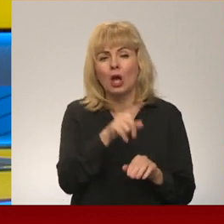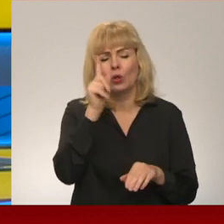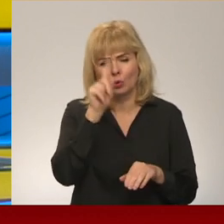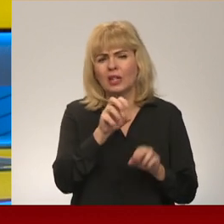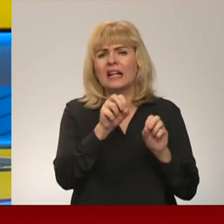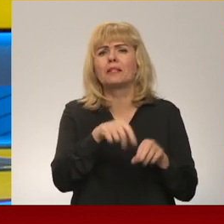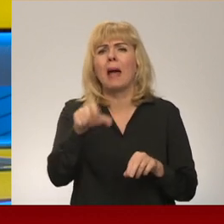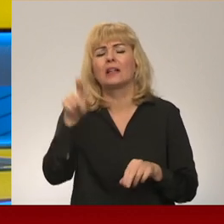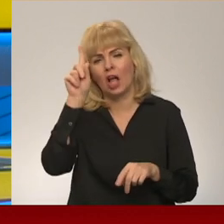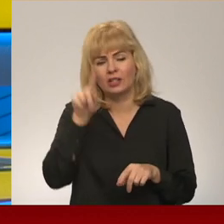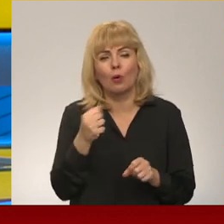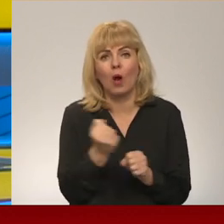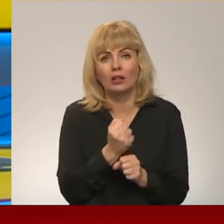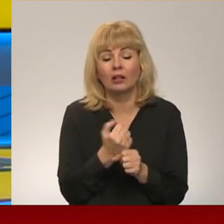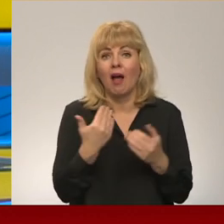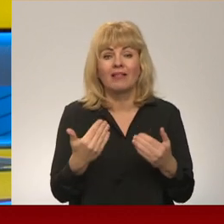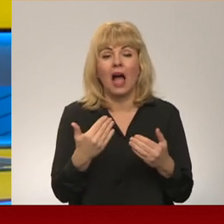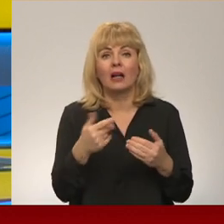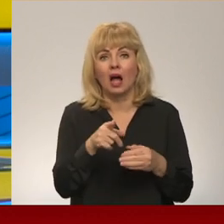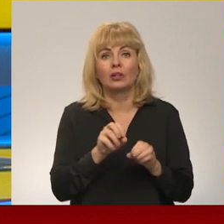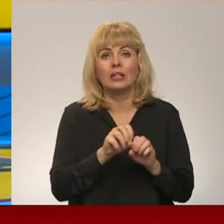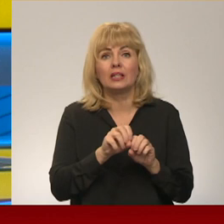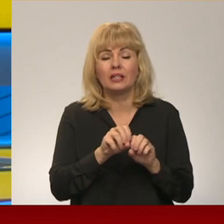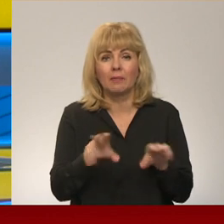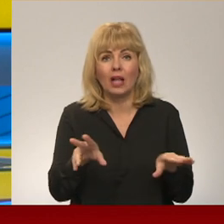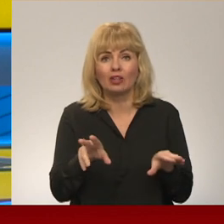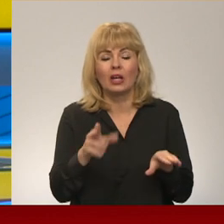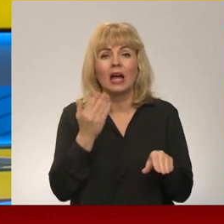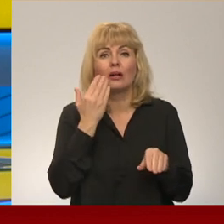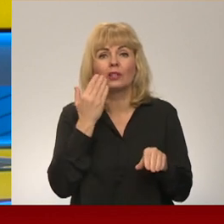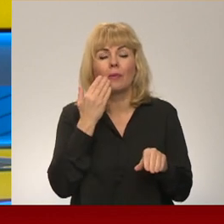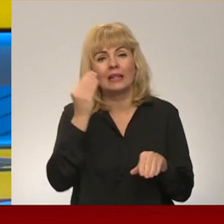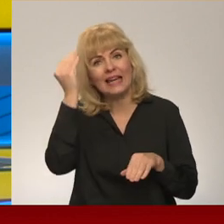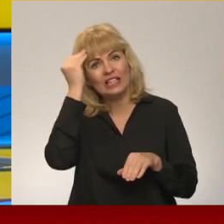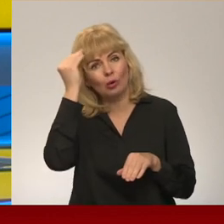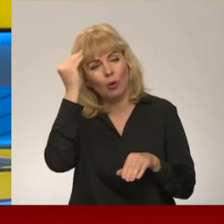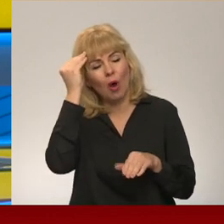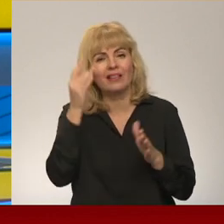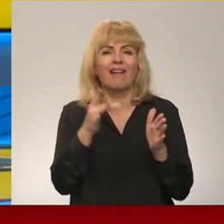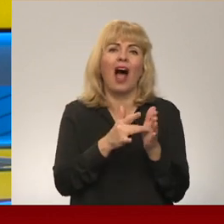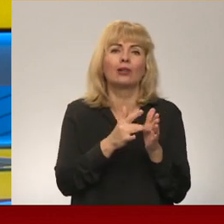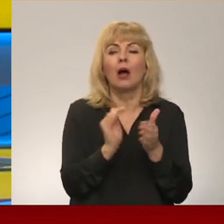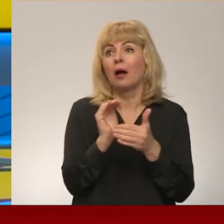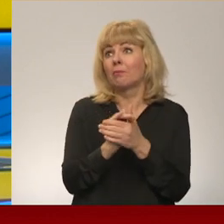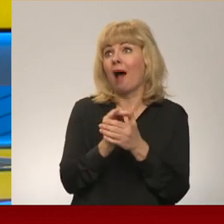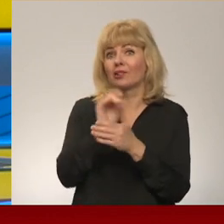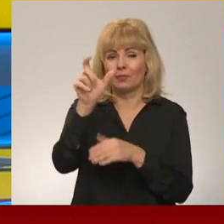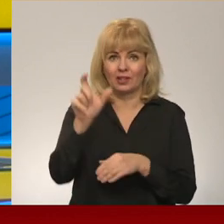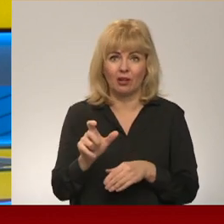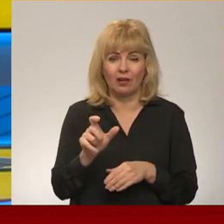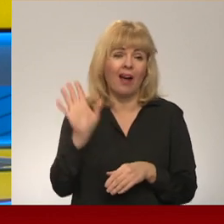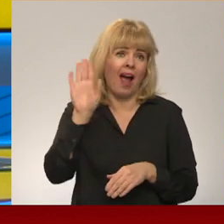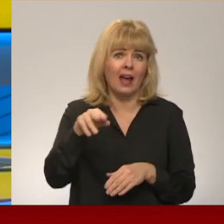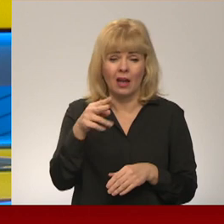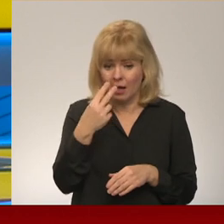kas ir šobrīd ļoti izplatīti, ir tā saucamiem pikšķerēšanas uzbrukuma, kur izliekoties par kādu pazīstamu cilvēkiem, nu, hei, pasties, reka kaut